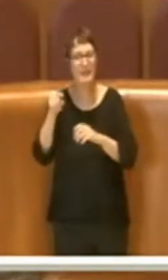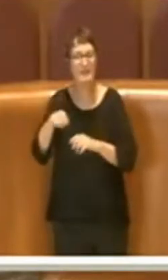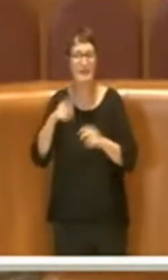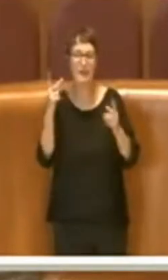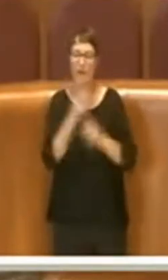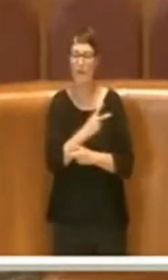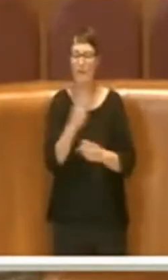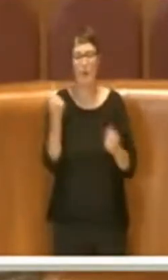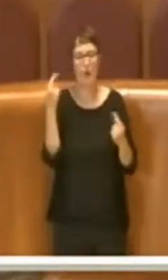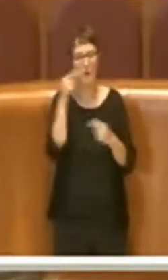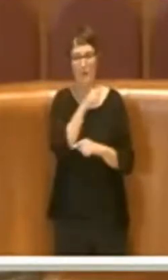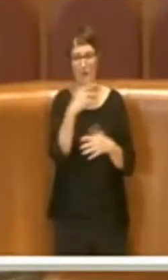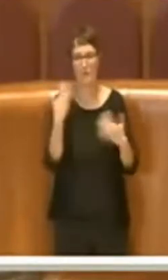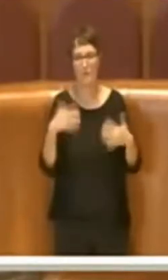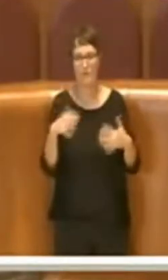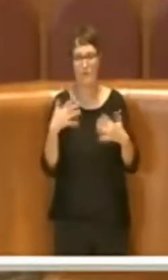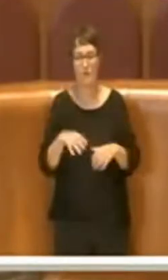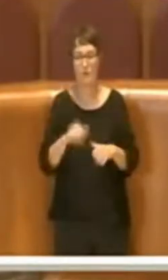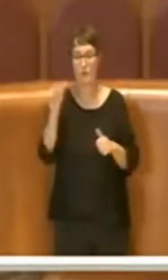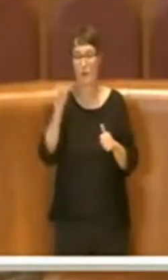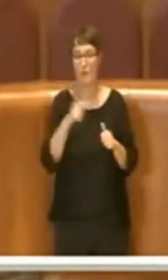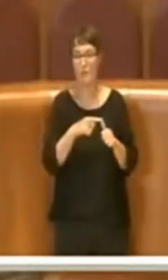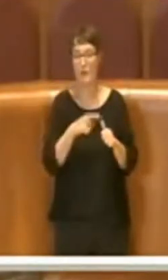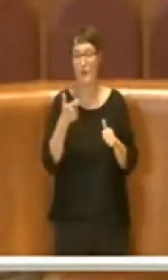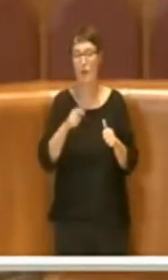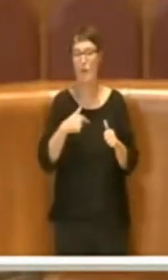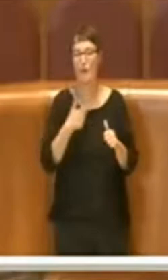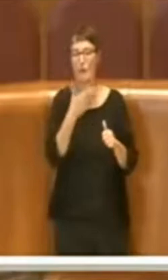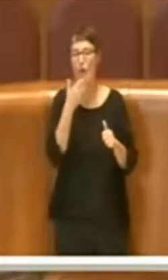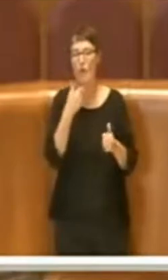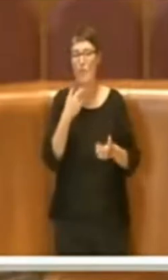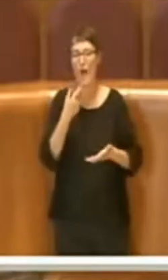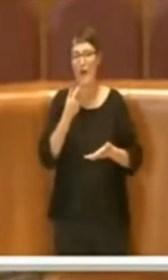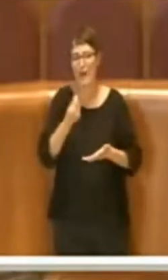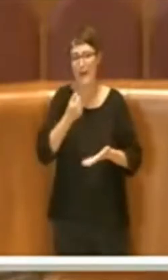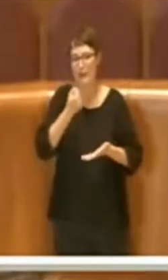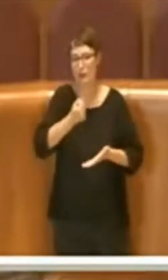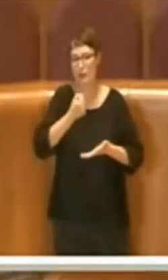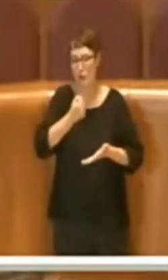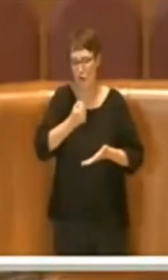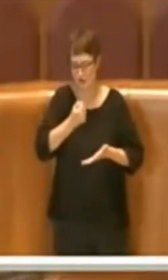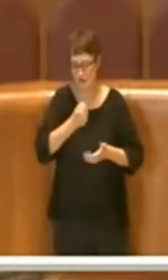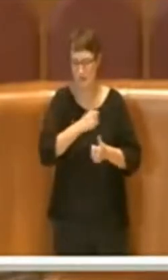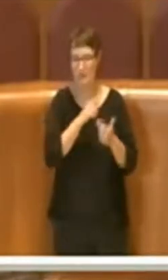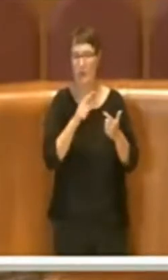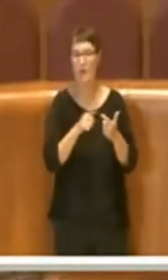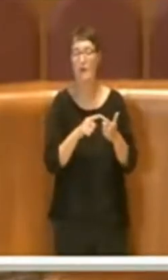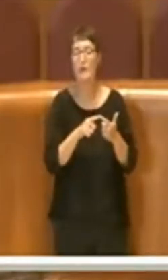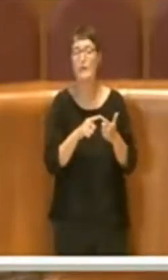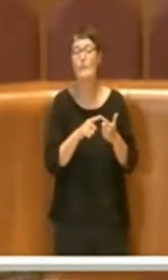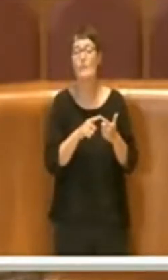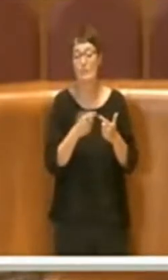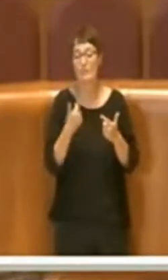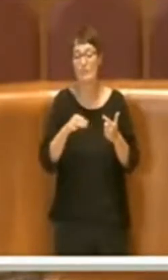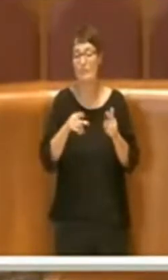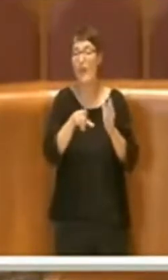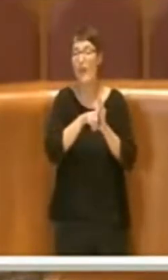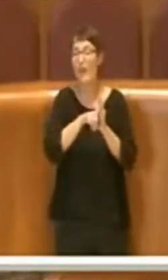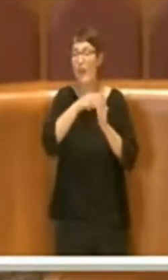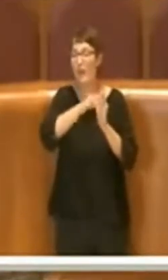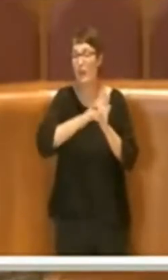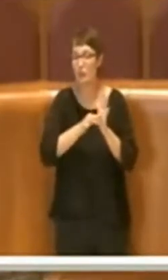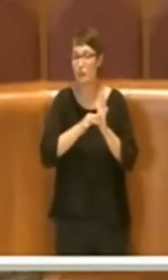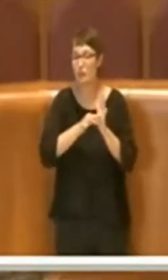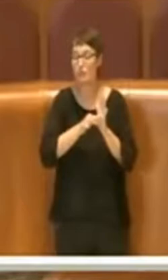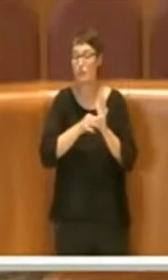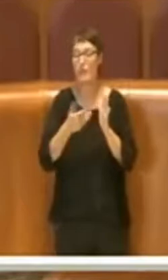sia per un discorso di risorse economiche da inserire, sia per un discorso normativo, vedi il testo unico